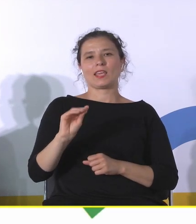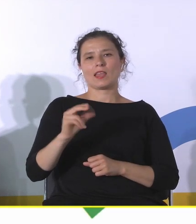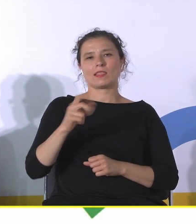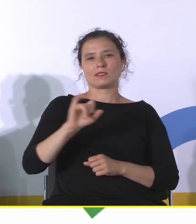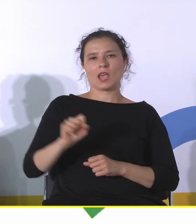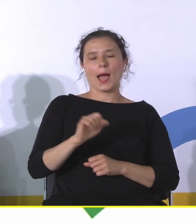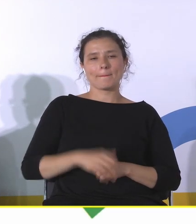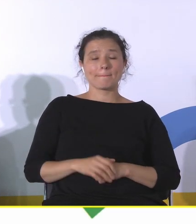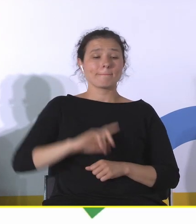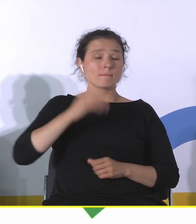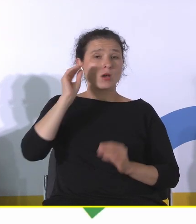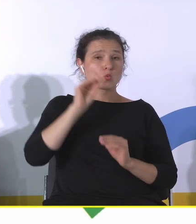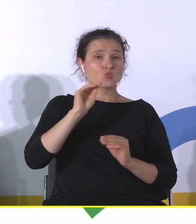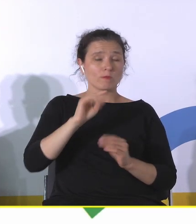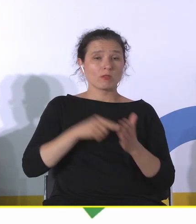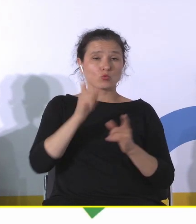Uczymy się tego pojęcia.